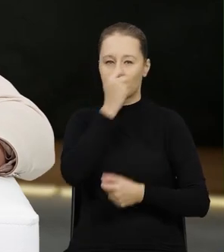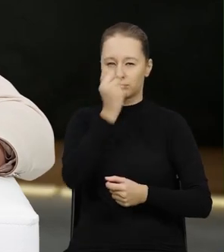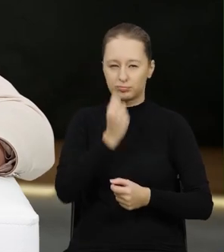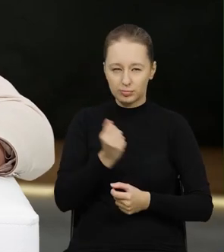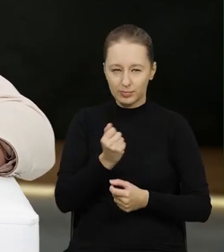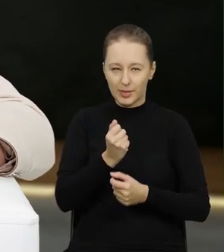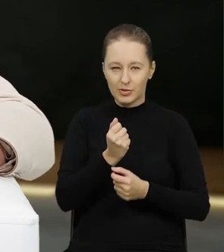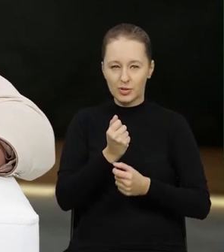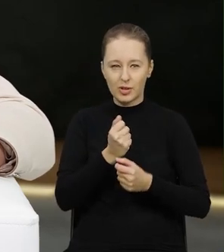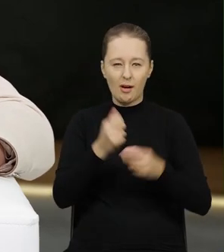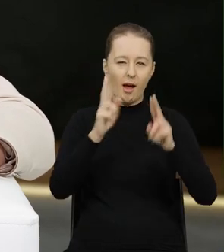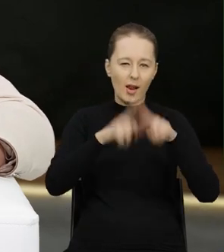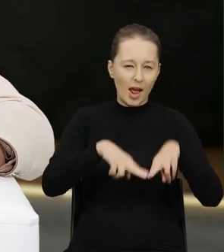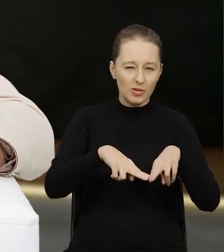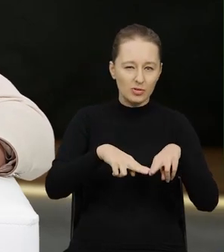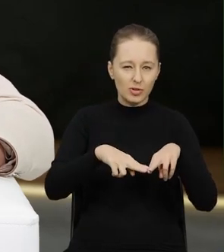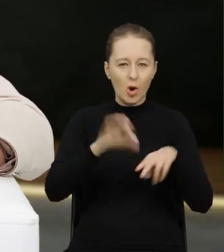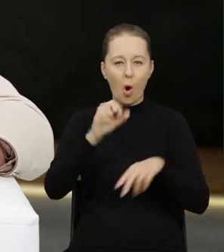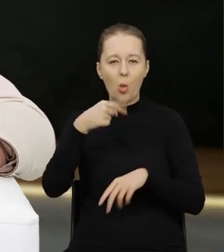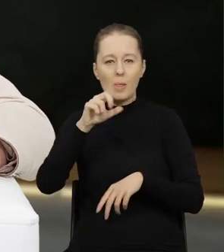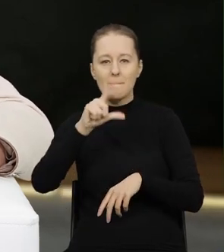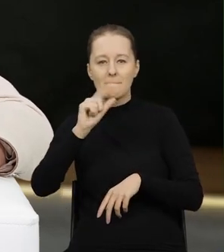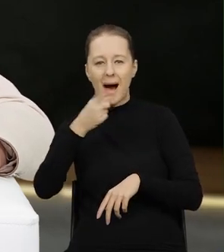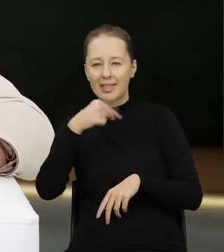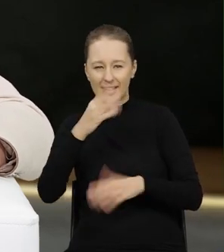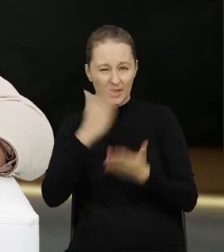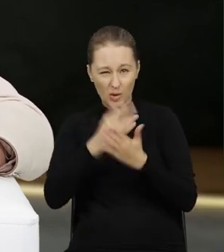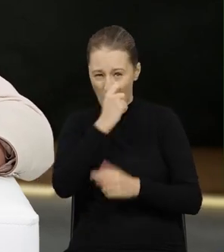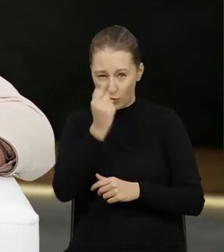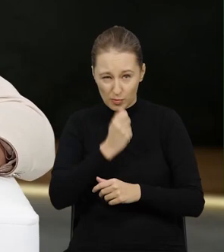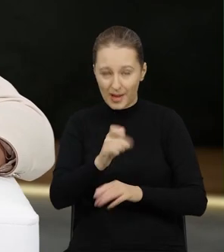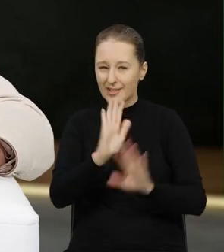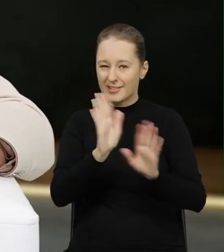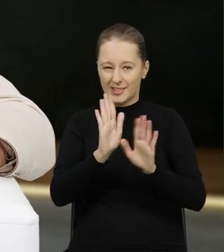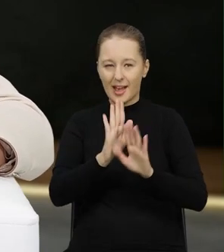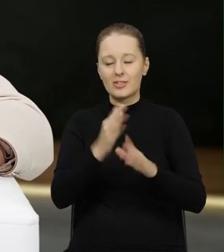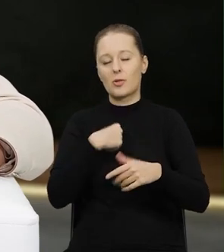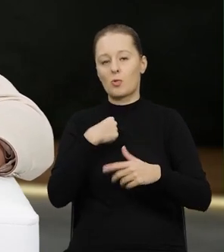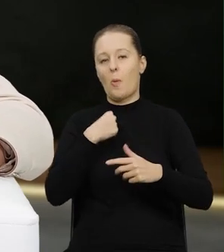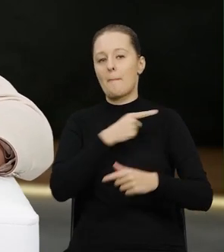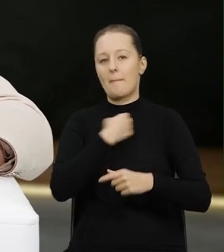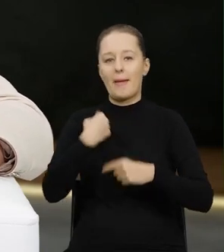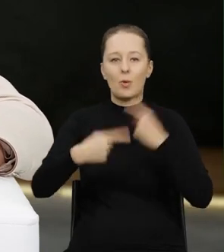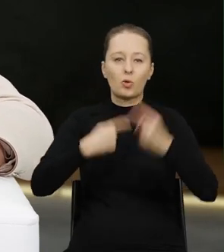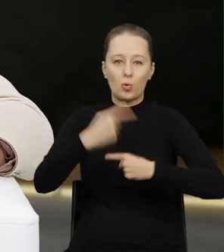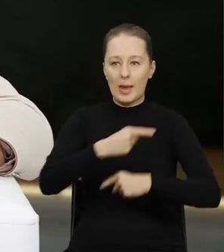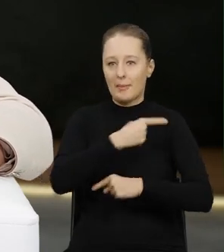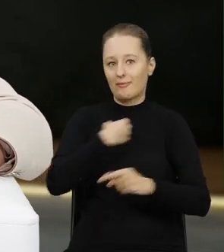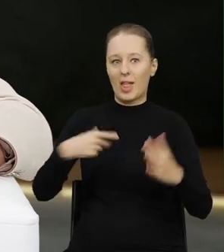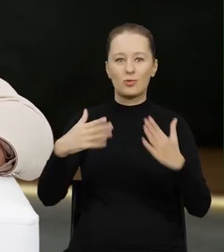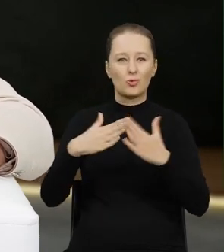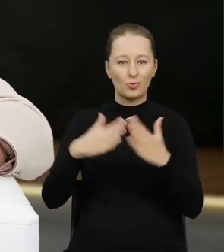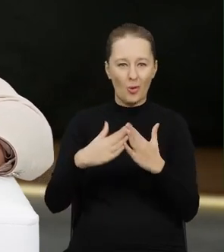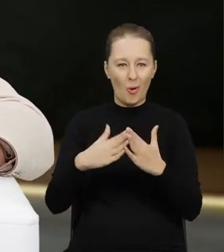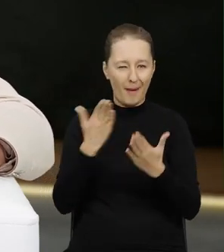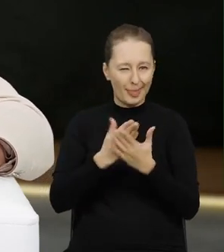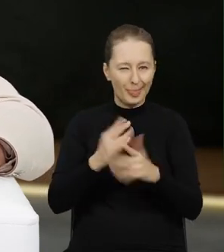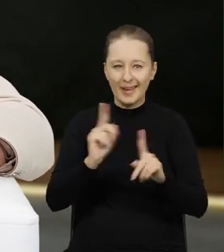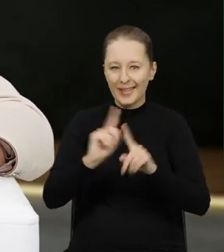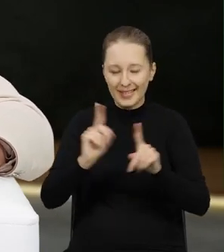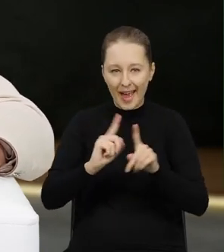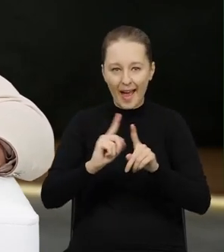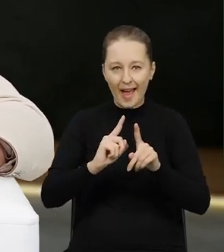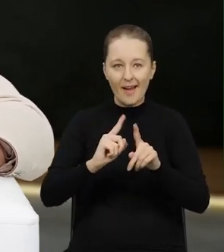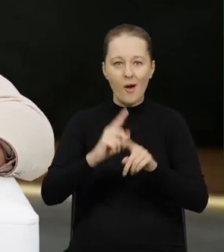odpady to nie tylko śmieci. To nie są tylko te przysłowiowe śmieci, które my produkujemy w naszych gospodarstwach domowych,